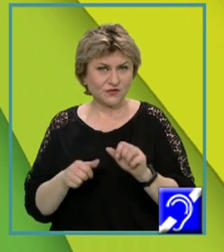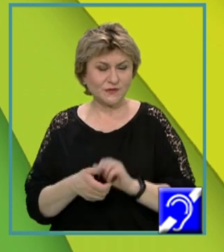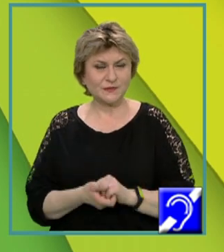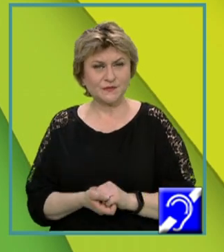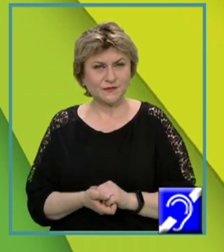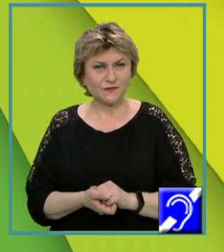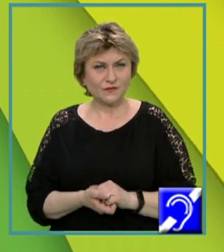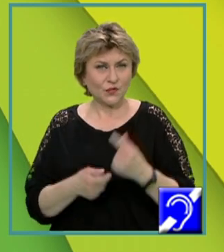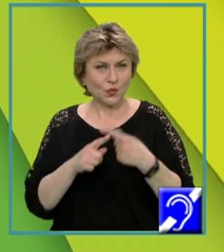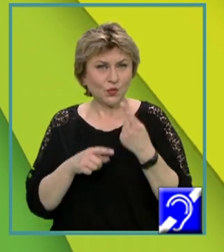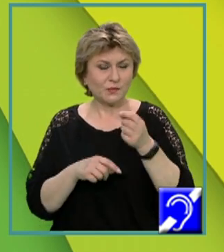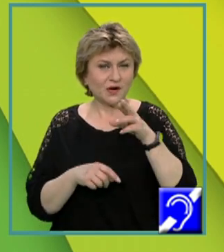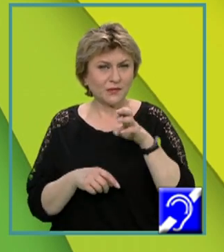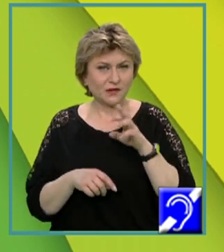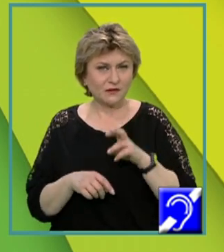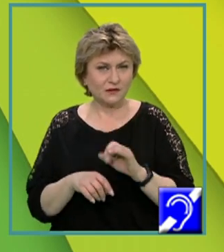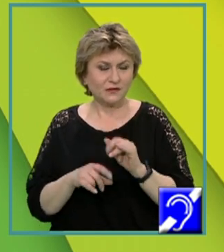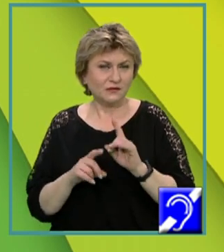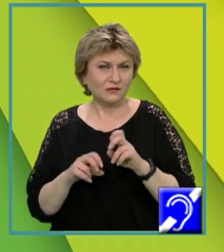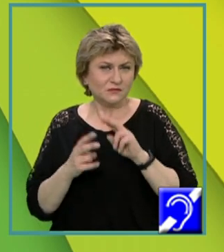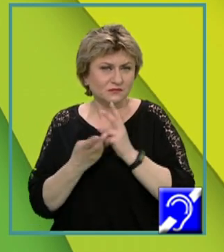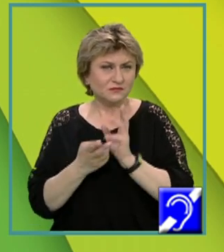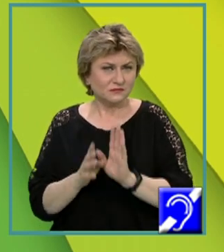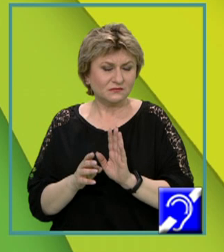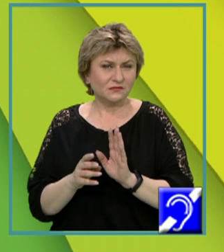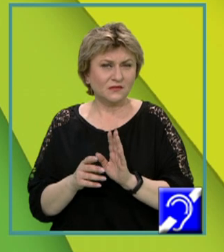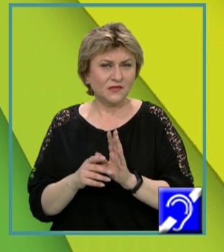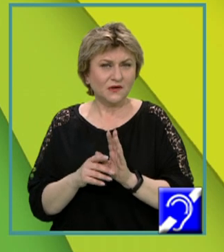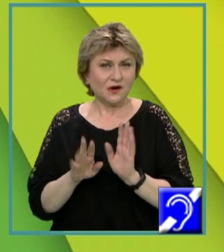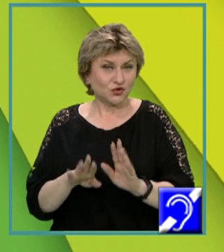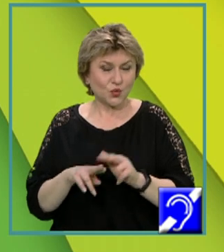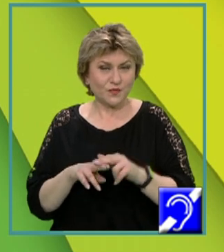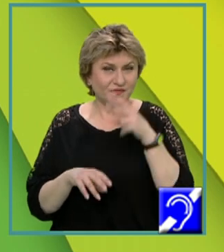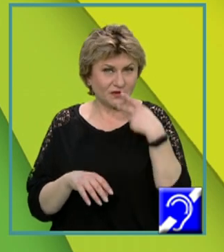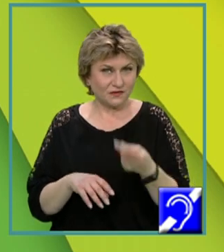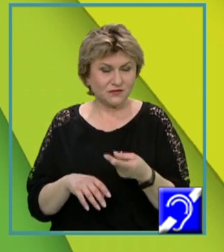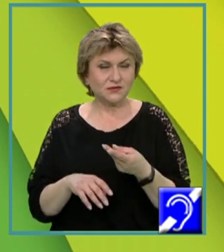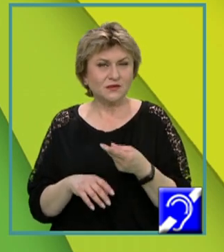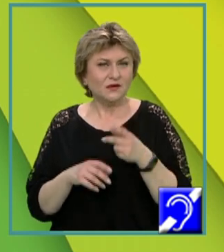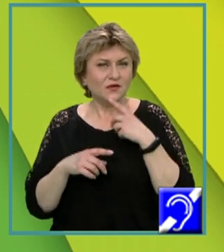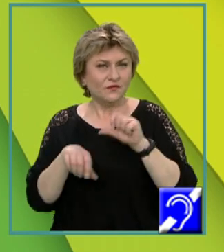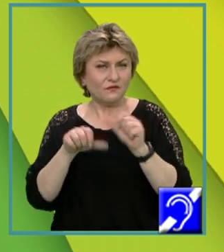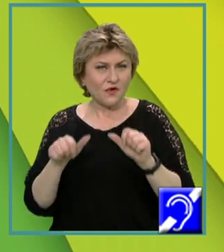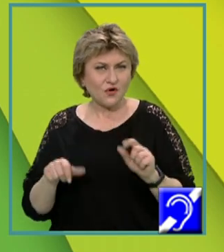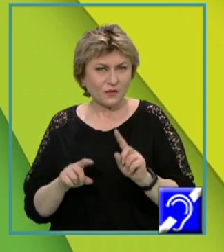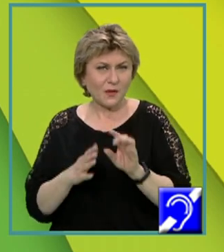cu un parametru de asemenea de tip integer și, așa cum vedeți, în cazul procedurii,